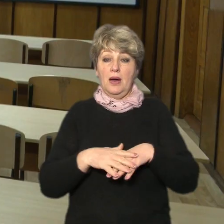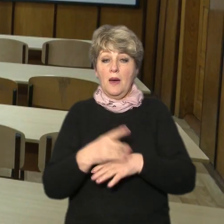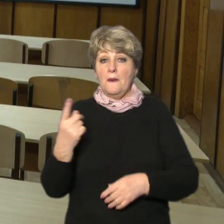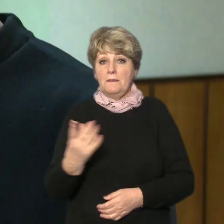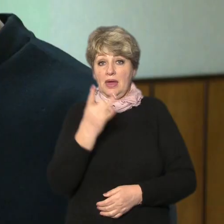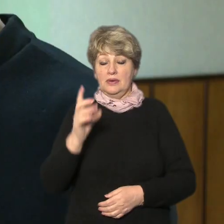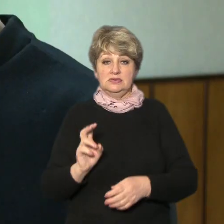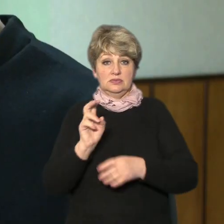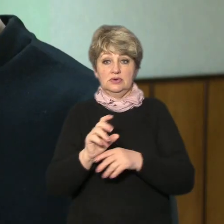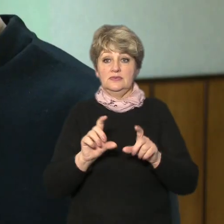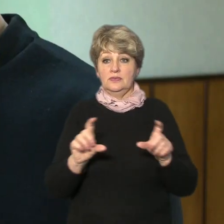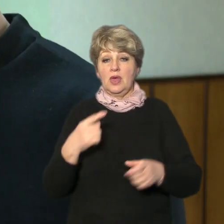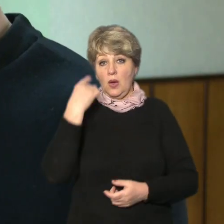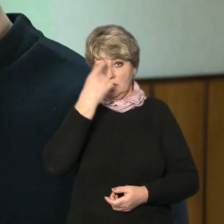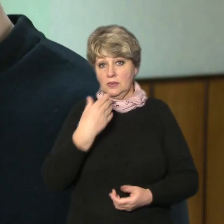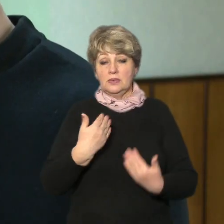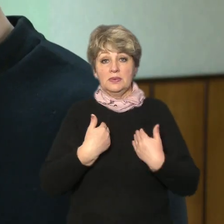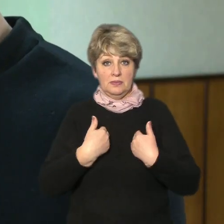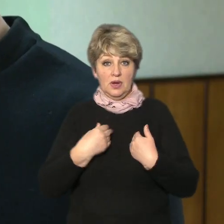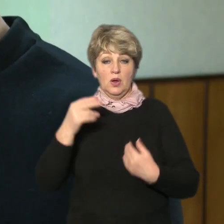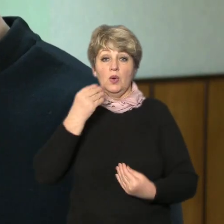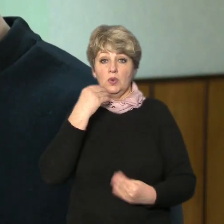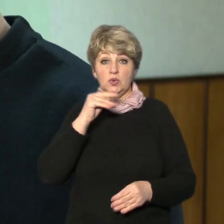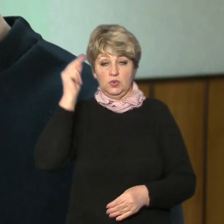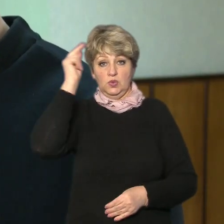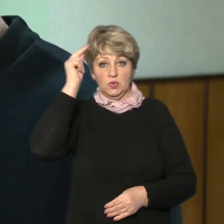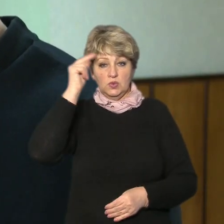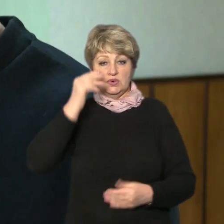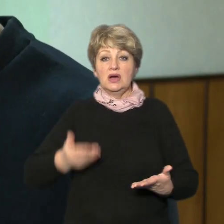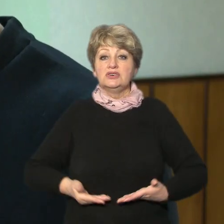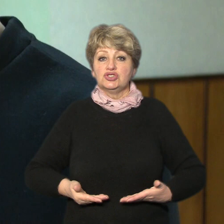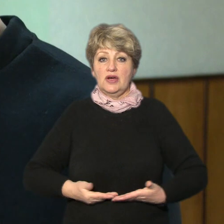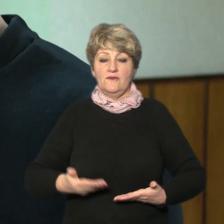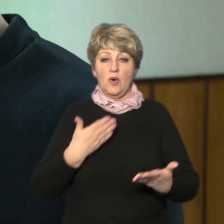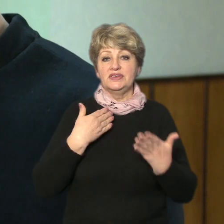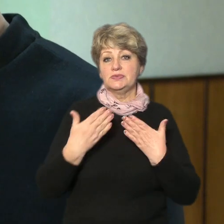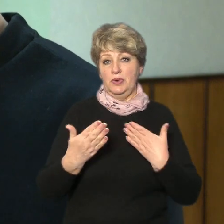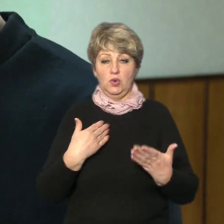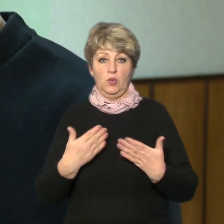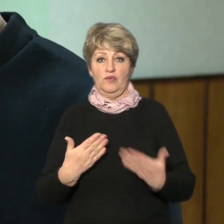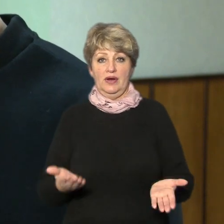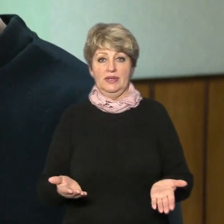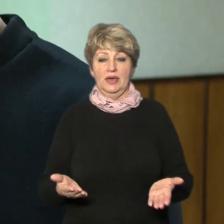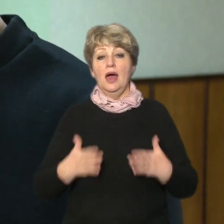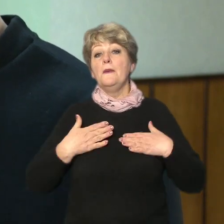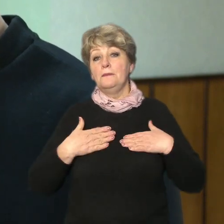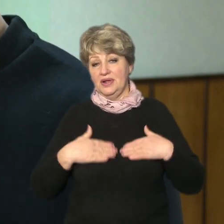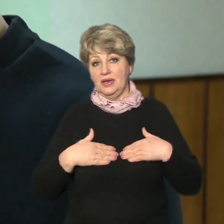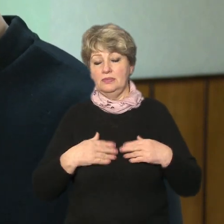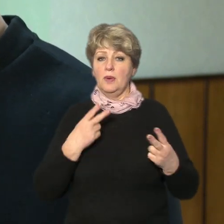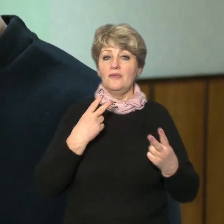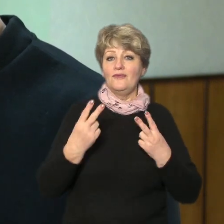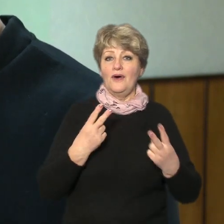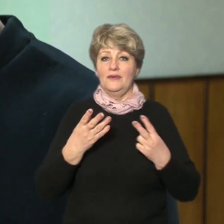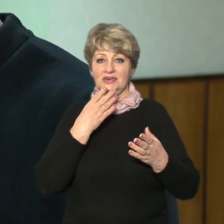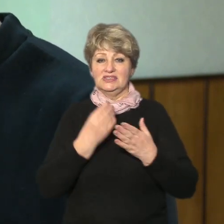прийшов до школи особисто для мене краще навчатися очно тому що це живе спілкування приємніше бачити